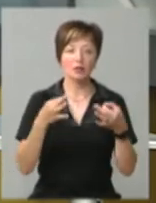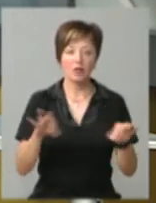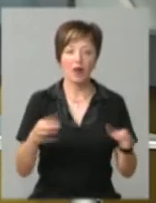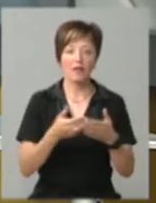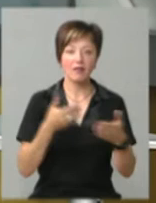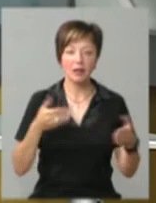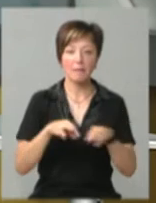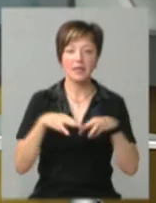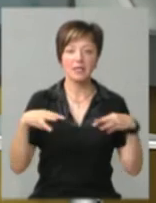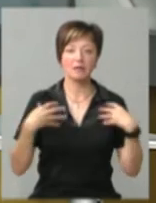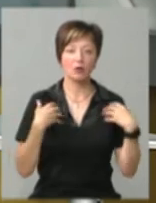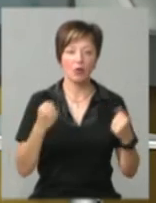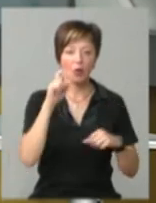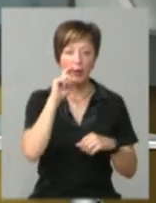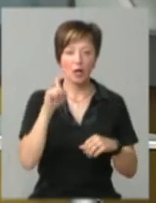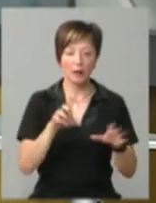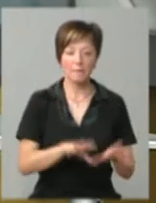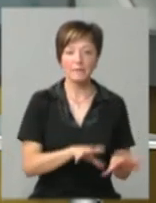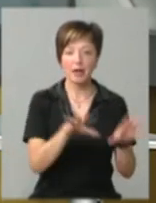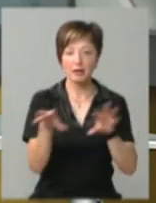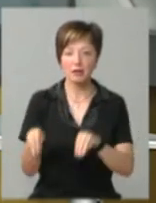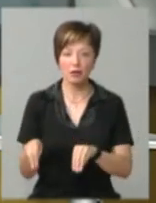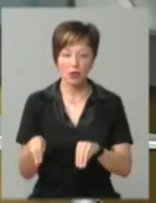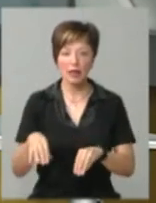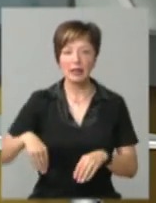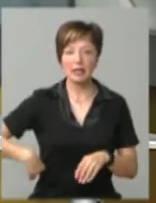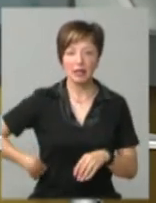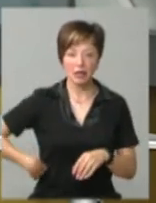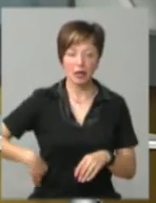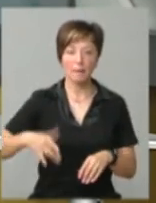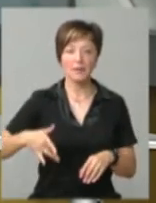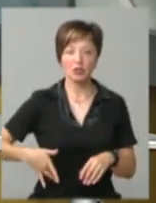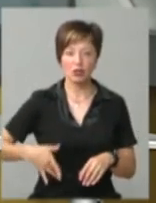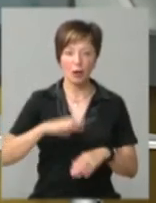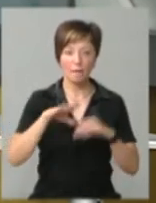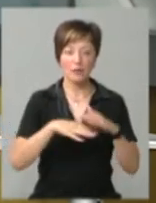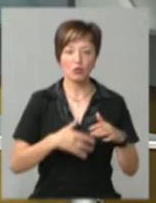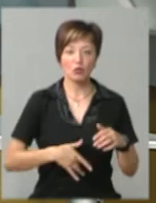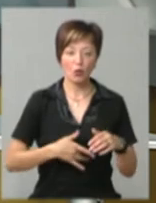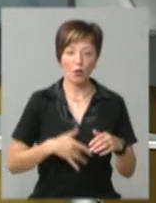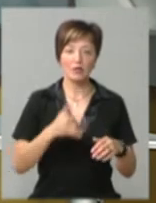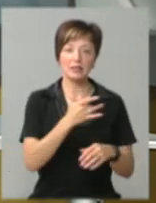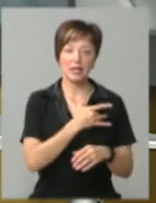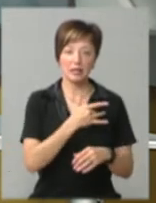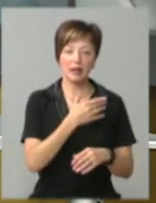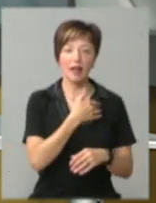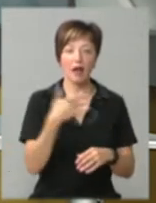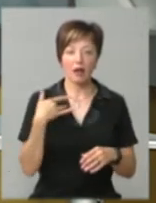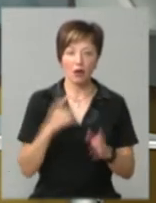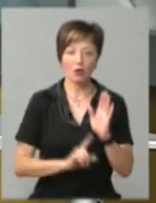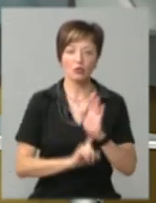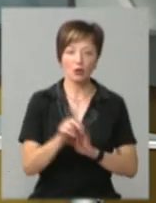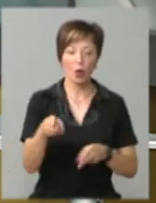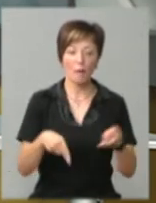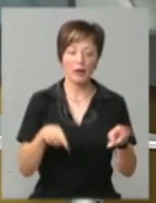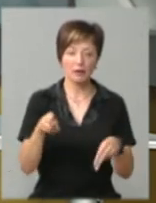Міністерства здоров'я України. Пересаджуватимуть нирки, печінку, підшлухову залозу, серце та легені. Розпочнуть